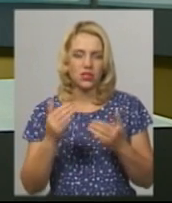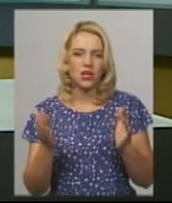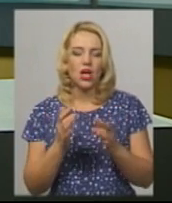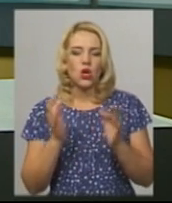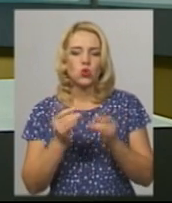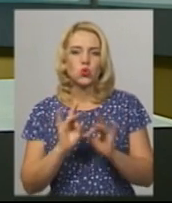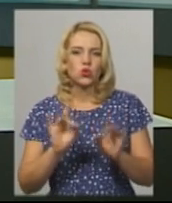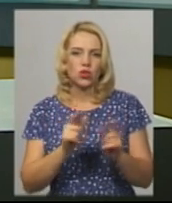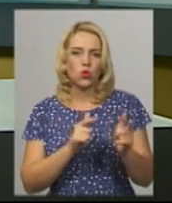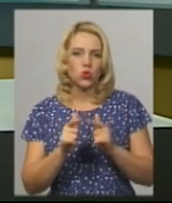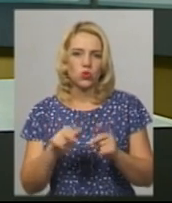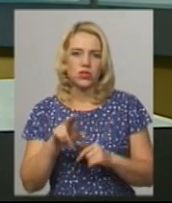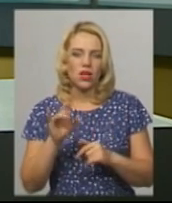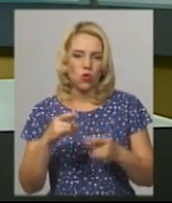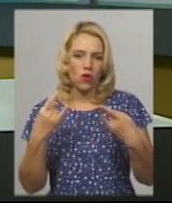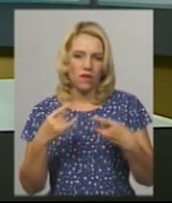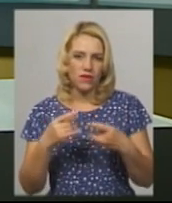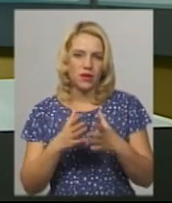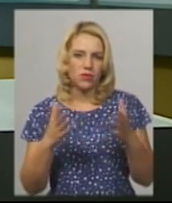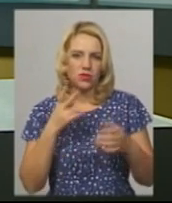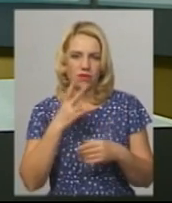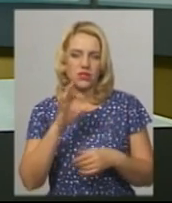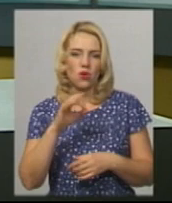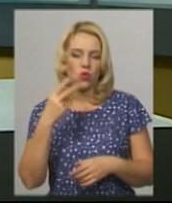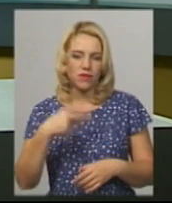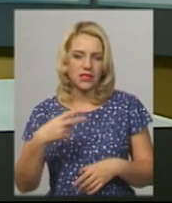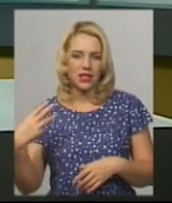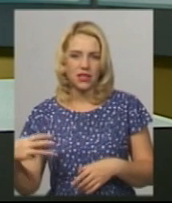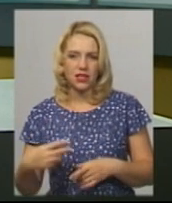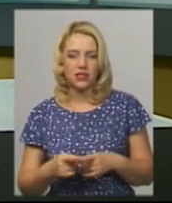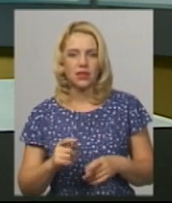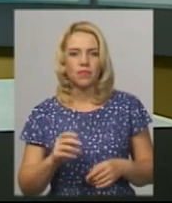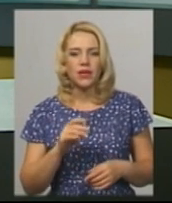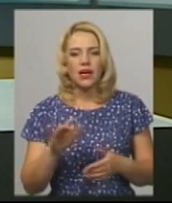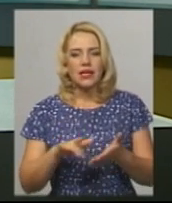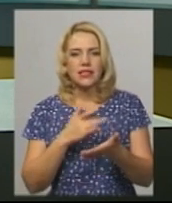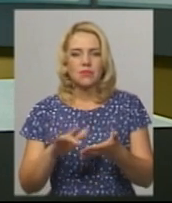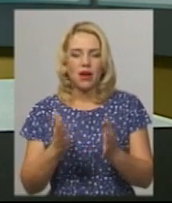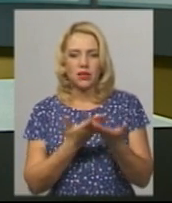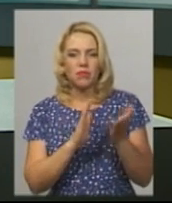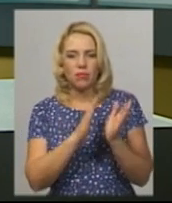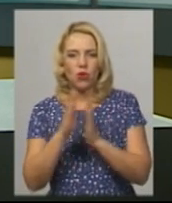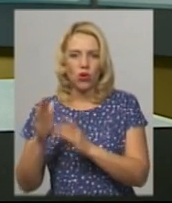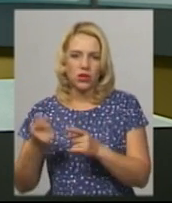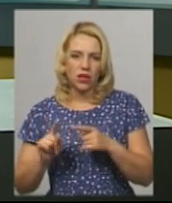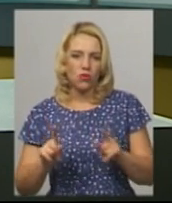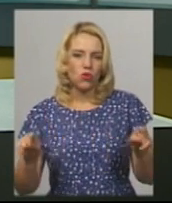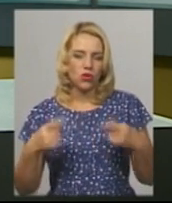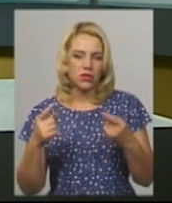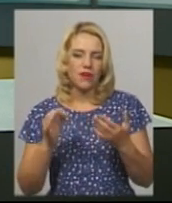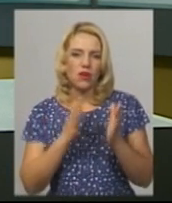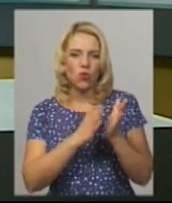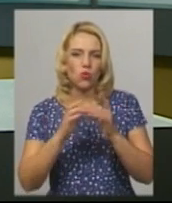готується до ефіру, дивіться більше, о 20.30. Смарт-бібліотеку облаштували у Хмельницькій міській централізованій